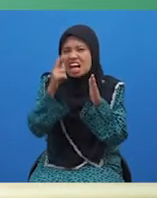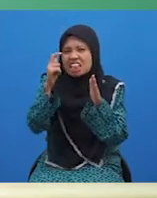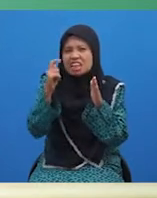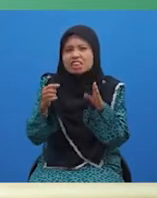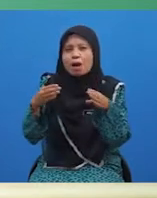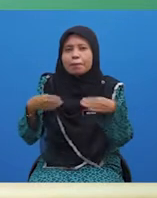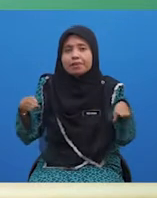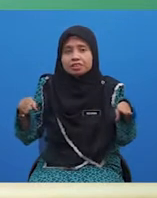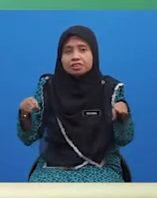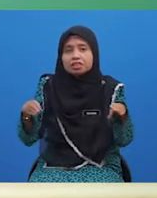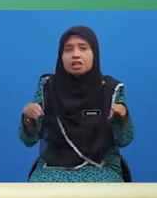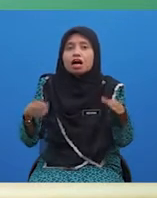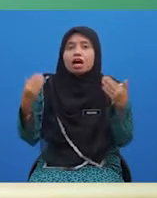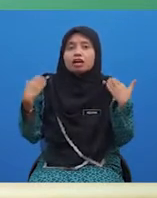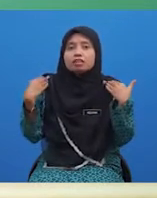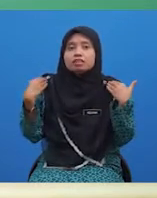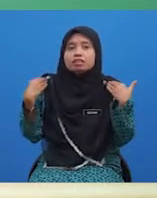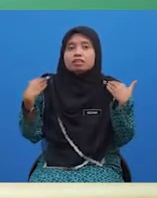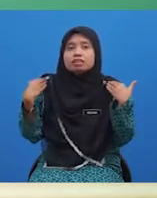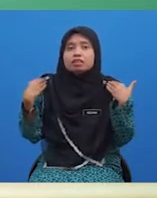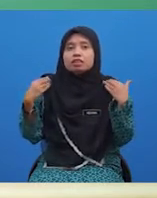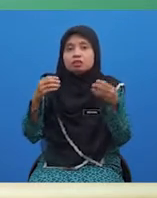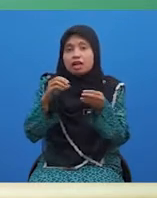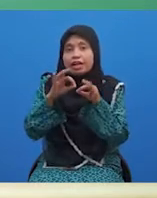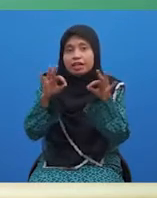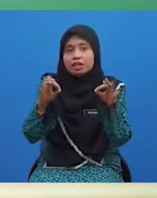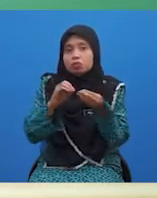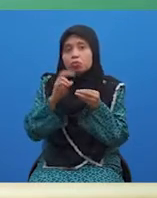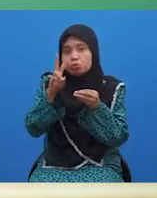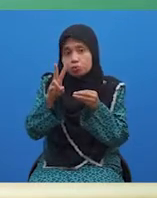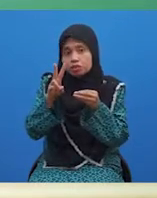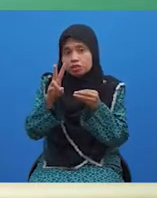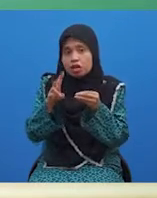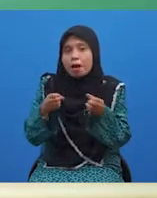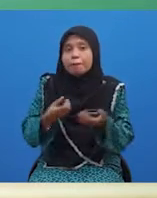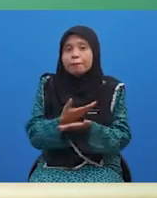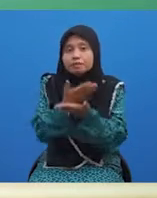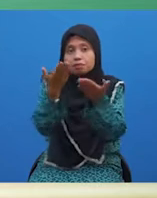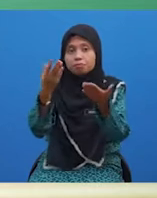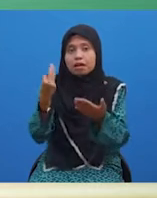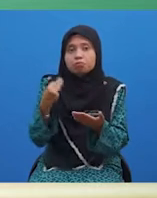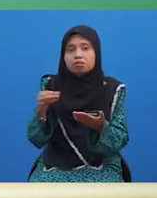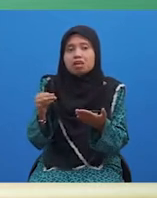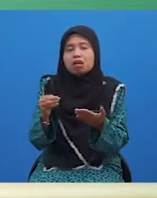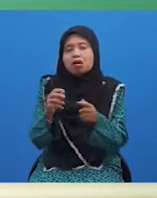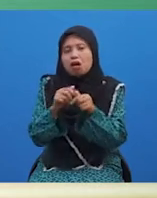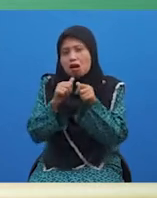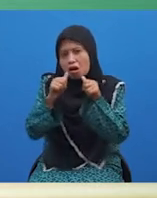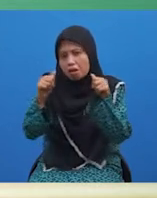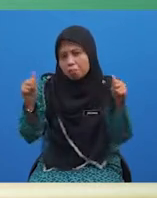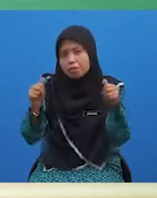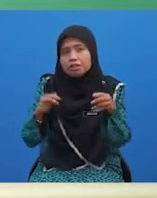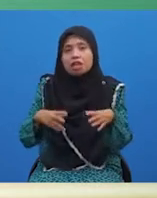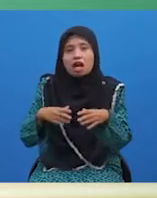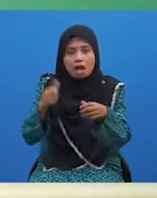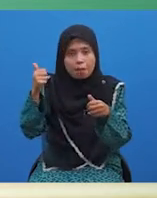dalam petikan ini terdapat dalam ayat kedua, iaitu persembahan mereka amat hebat